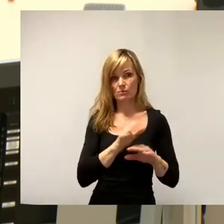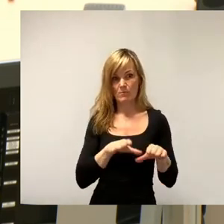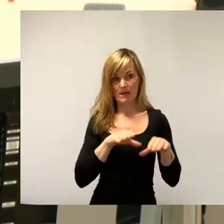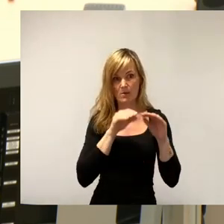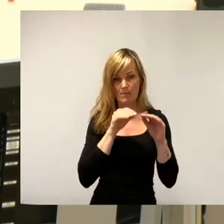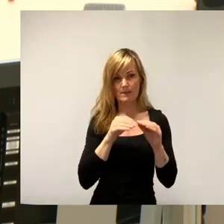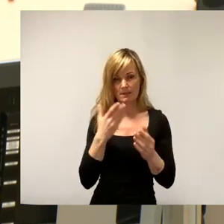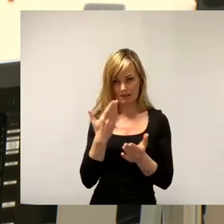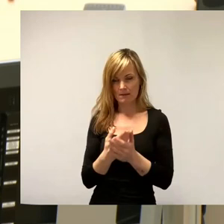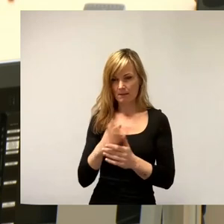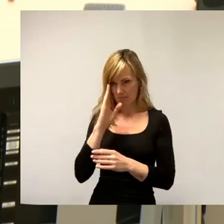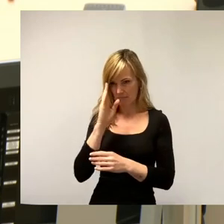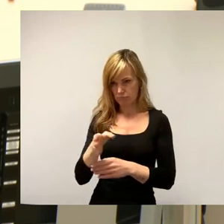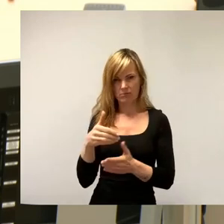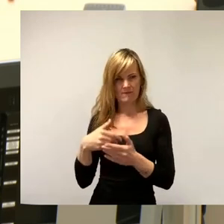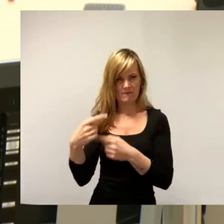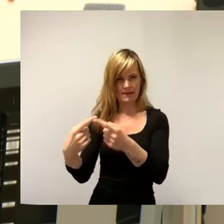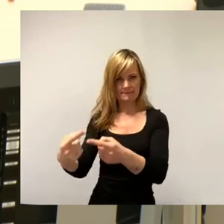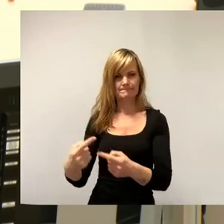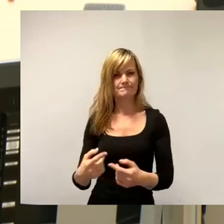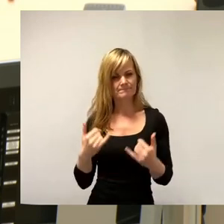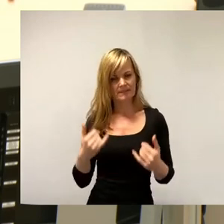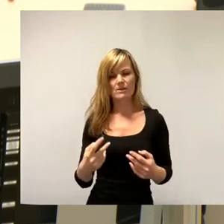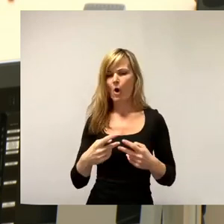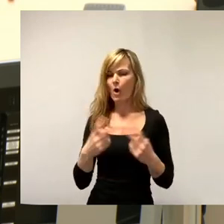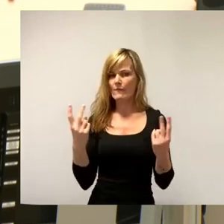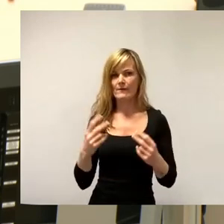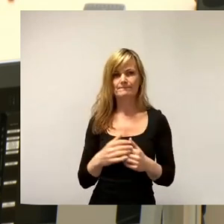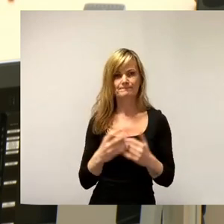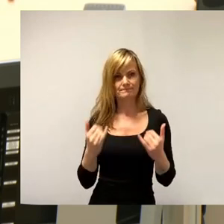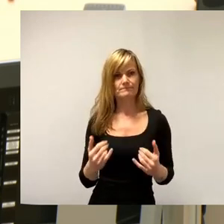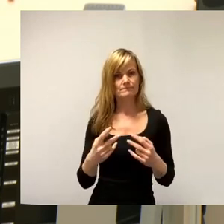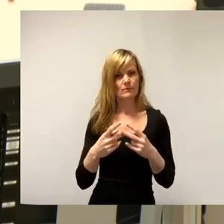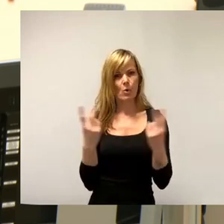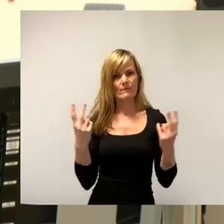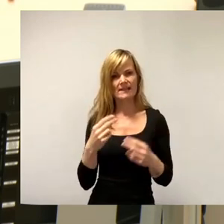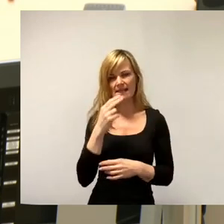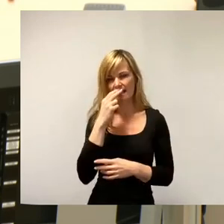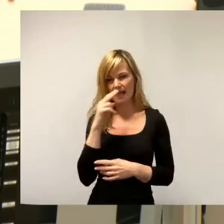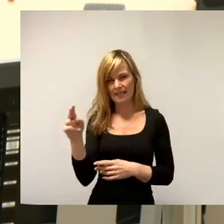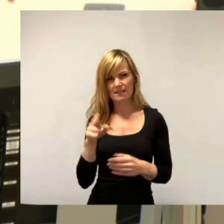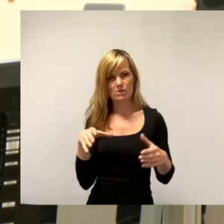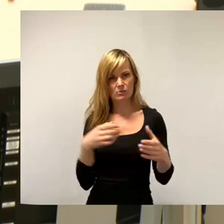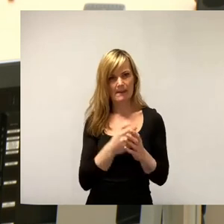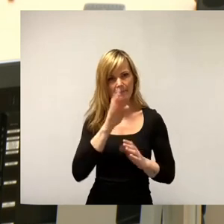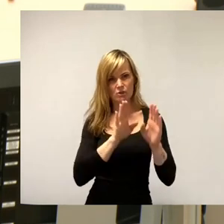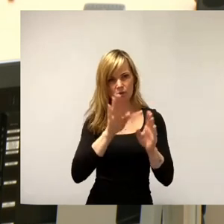gegangen ist. Es wird jetzt ganz offen, es wird jetzt ganz offen mit den Nazis hier zusammengestimmt. Und wenn Sie immer sagen, wir